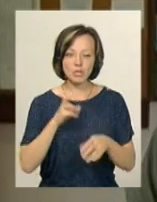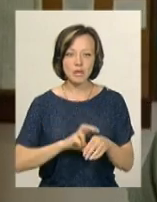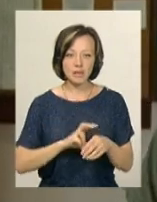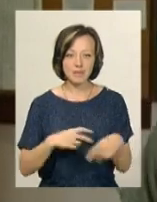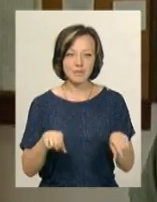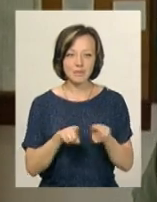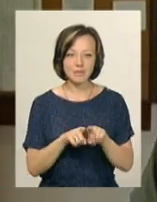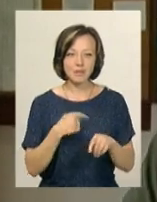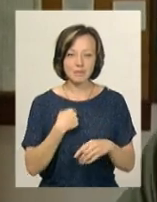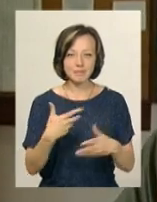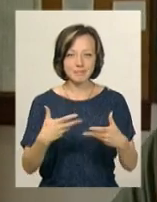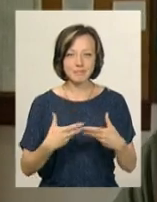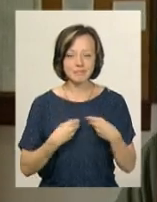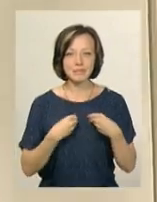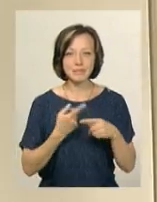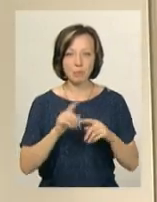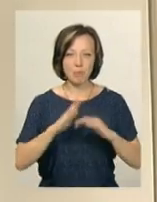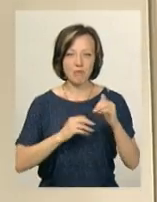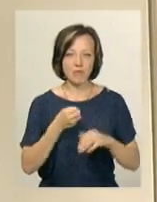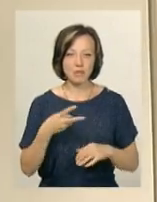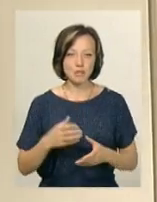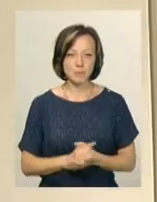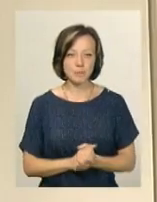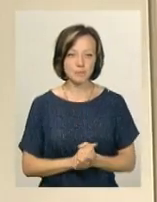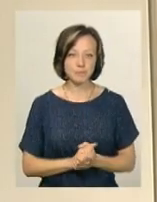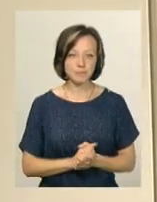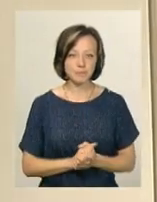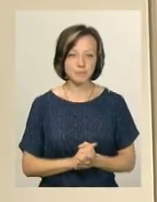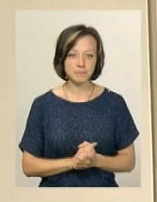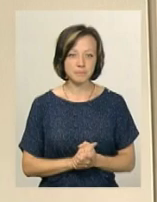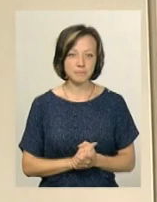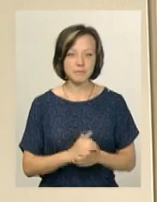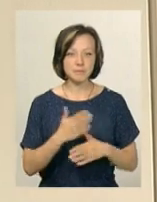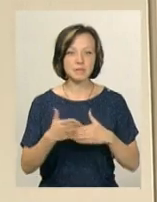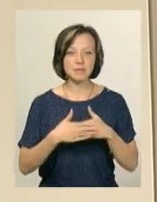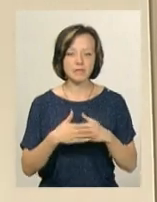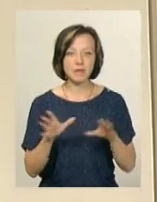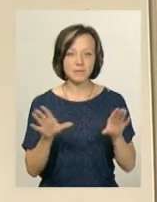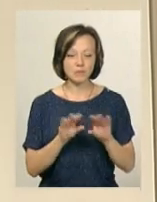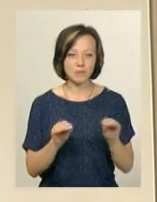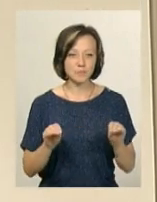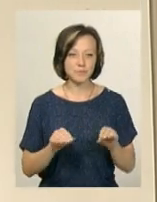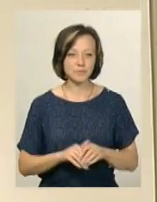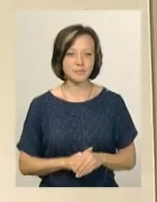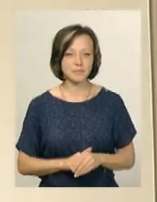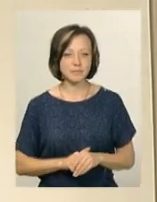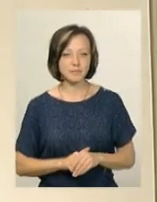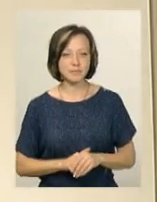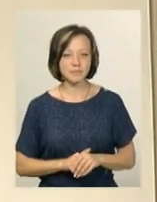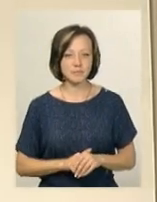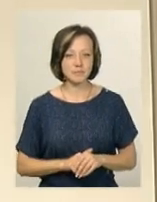теж. Чось так надихнулася цією професією. Наші готові всі пресніки. Оскільки вистачуємо? Вони ще усі доді.